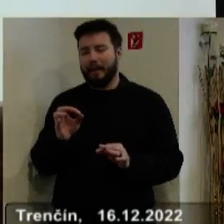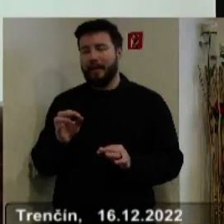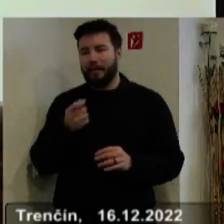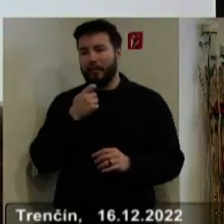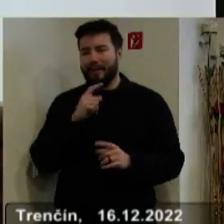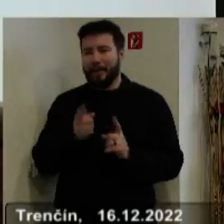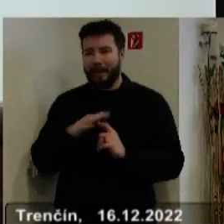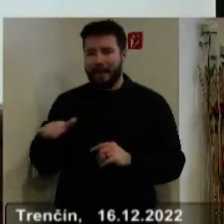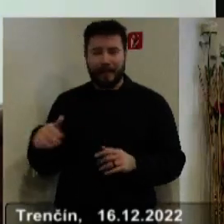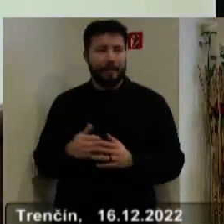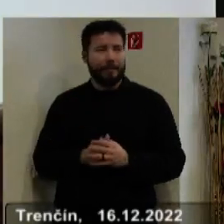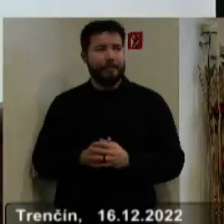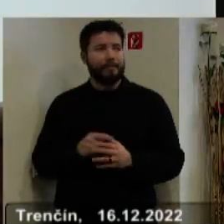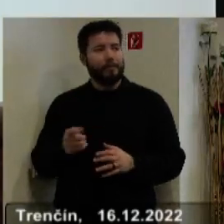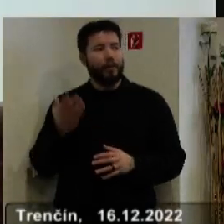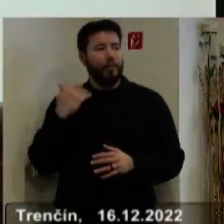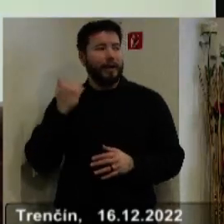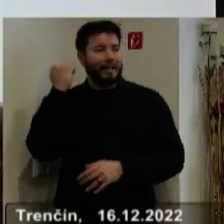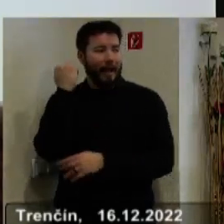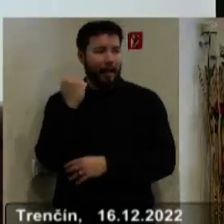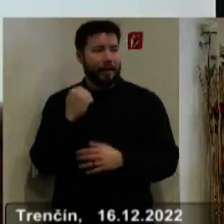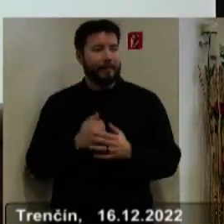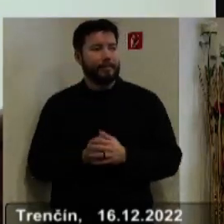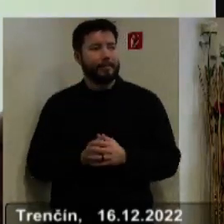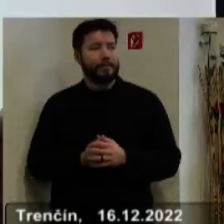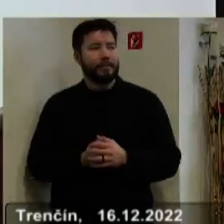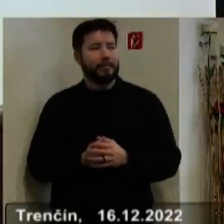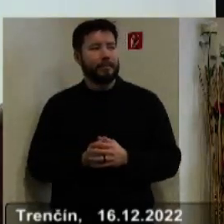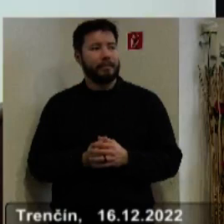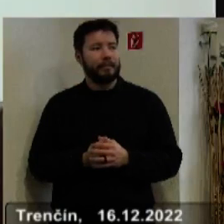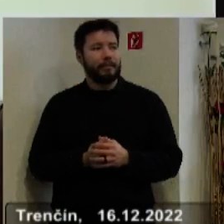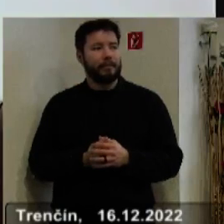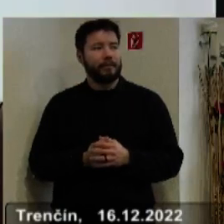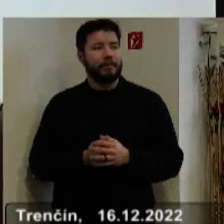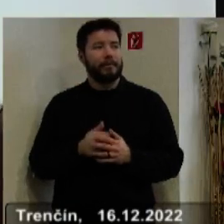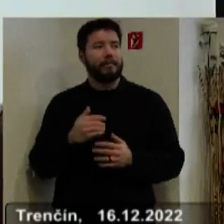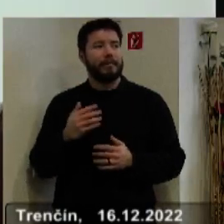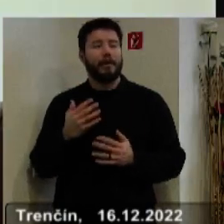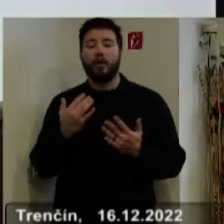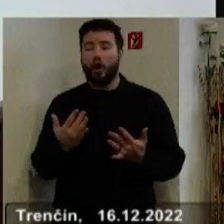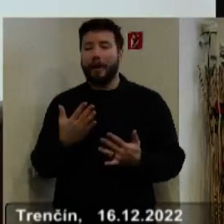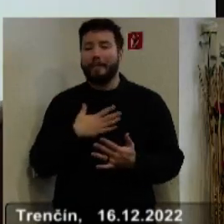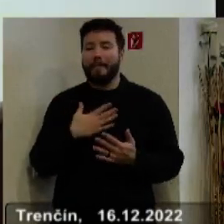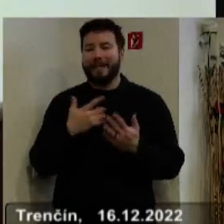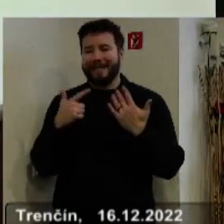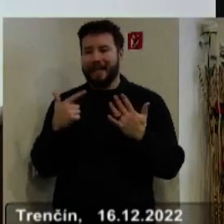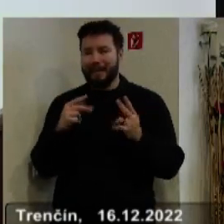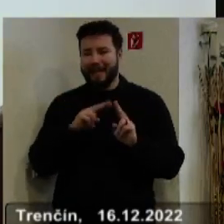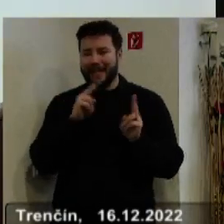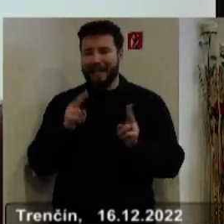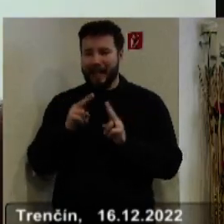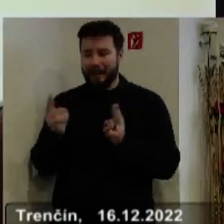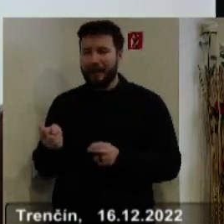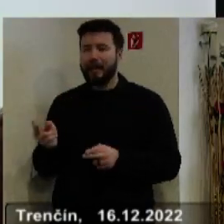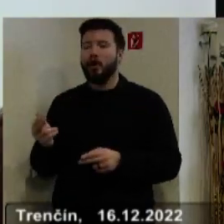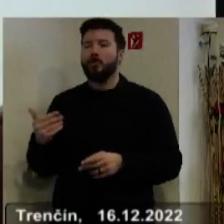Takže to bol asi taký základ. V podstate máme 17 zariadení školského strávania